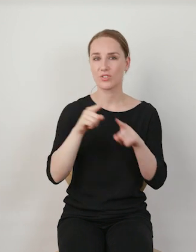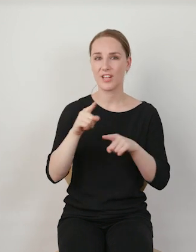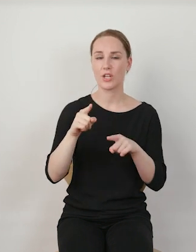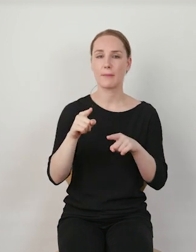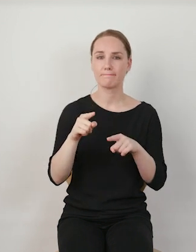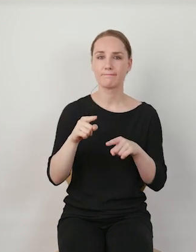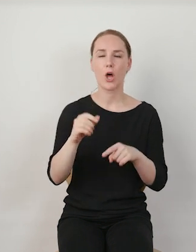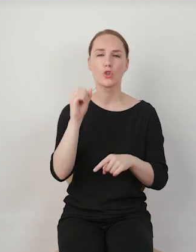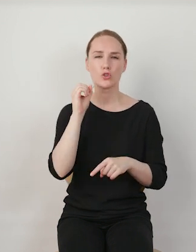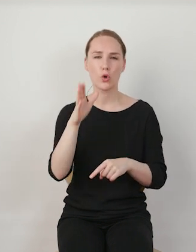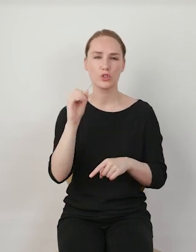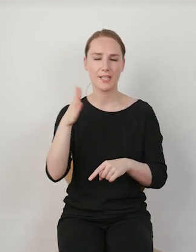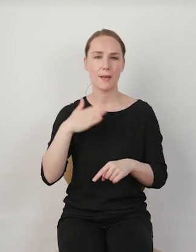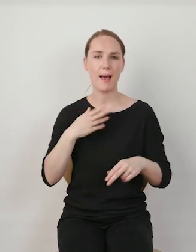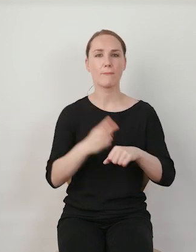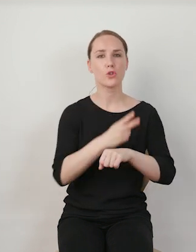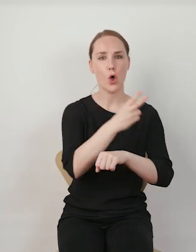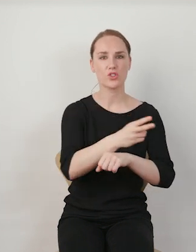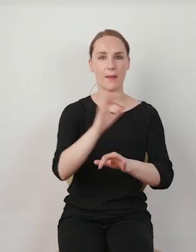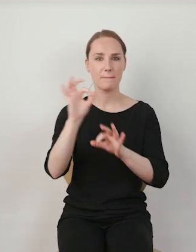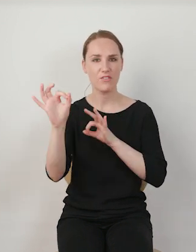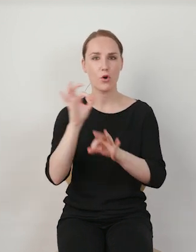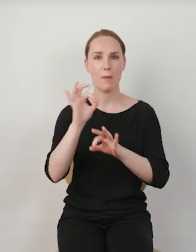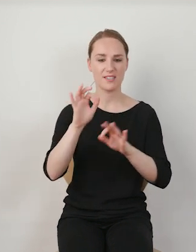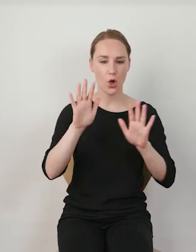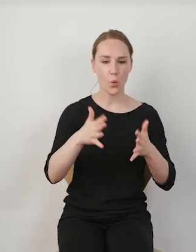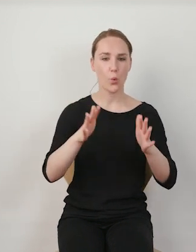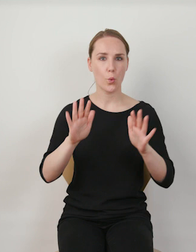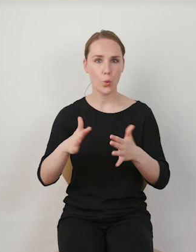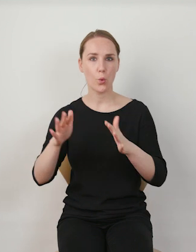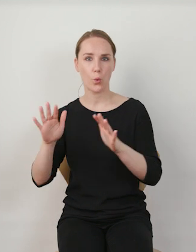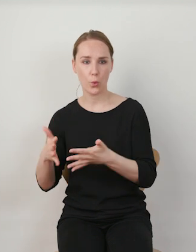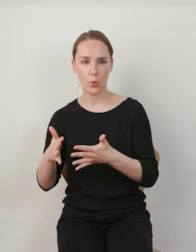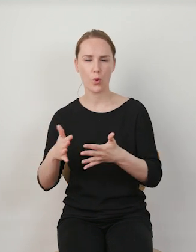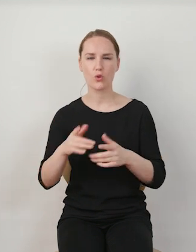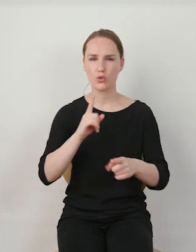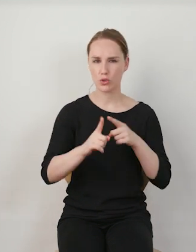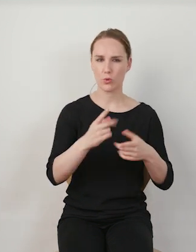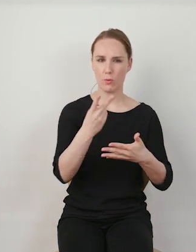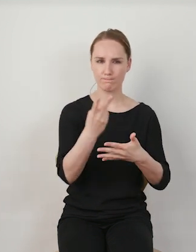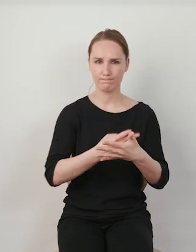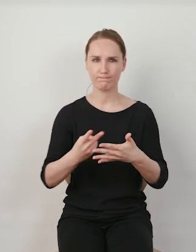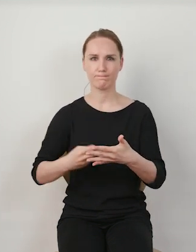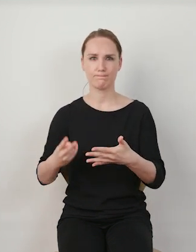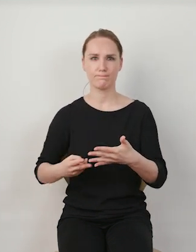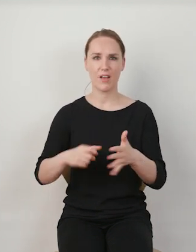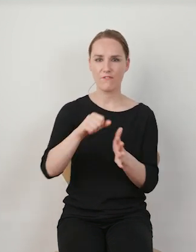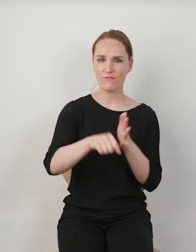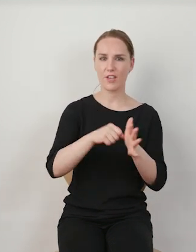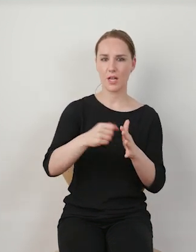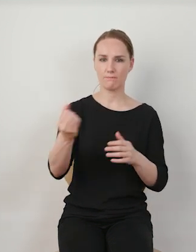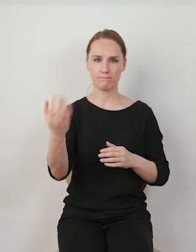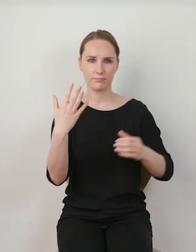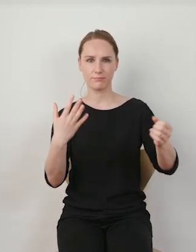codziennie mamy dostęp do informacji podawanych nam w skróconej formie, podawanych nam w sposób taki